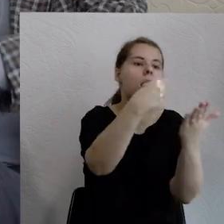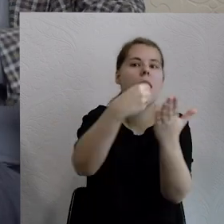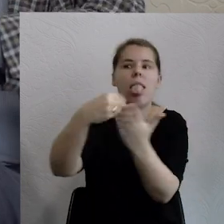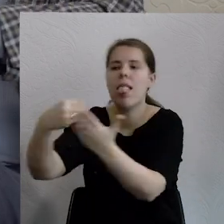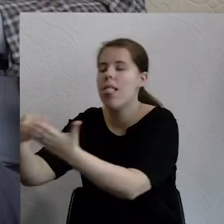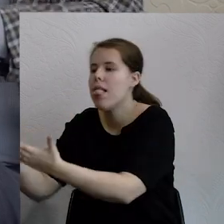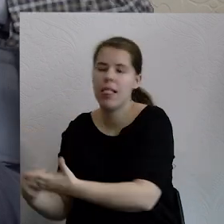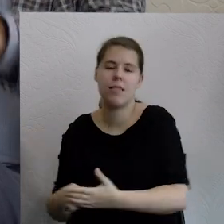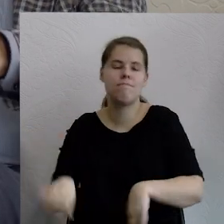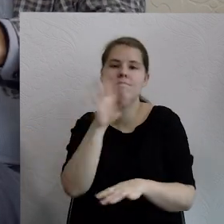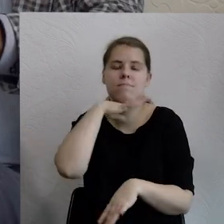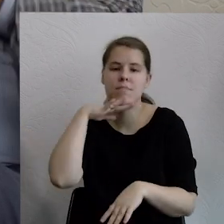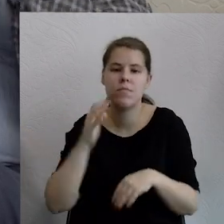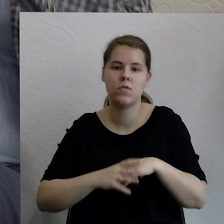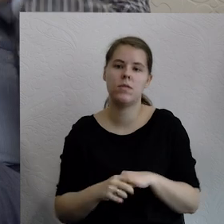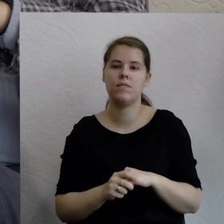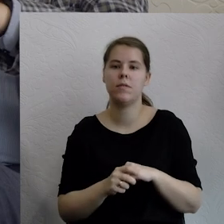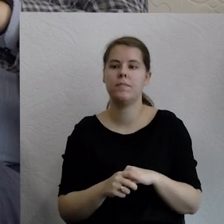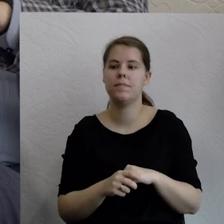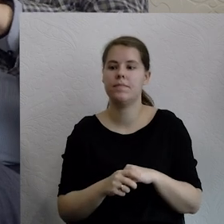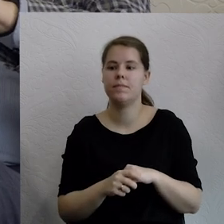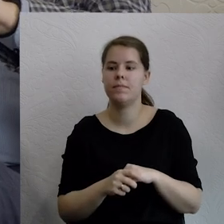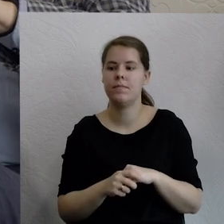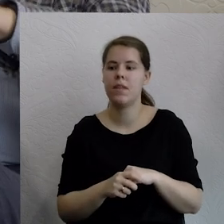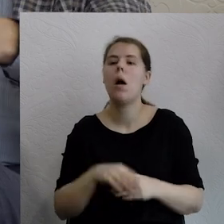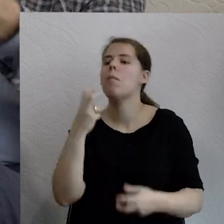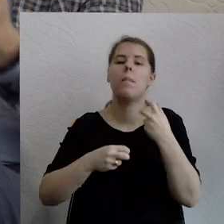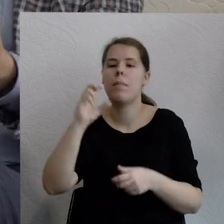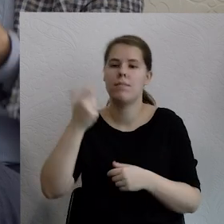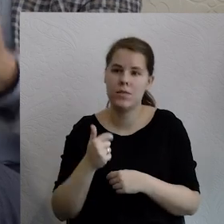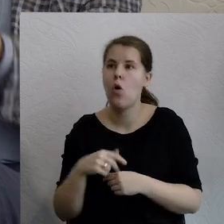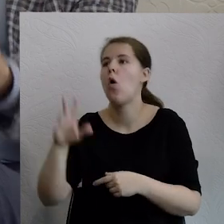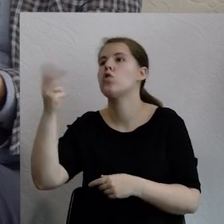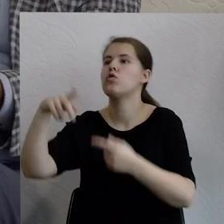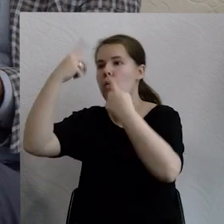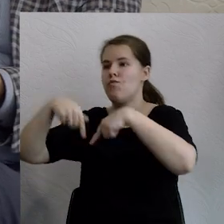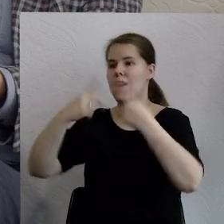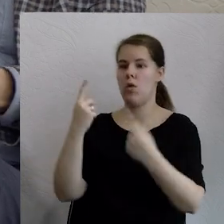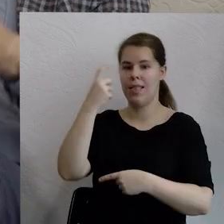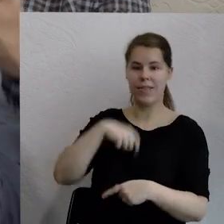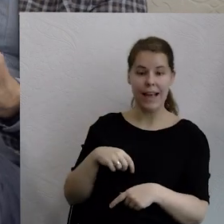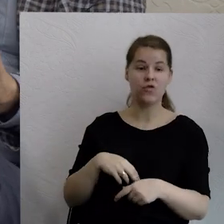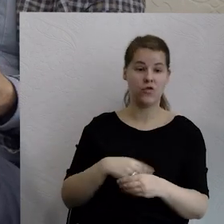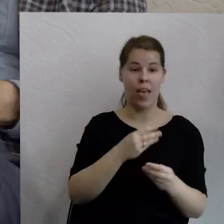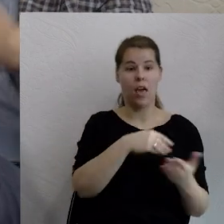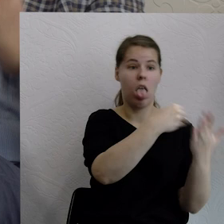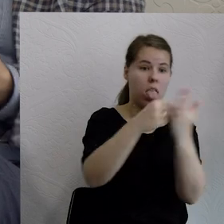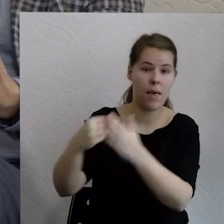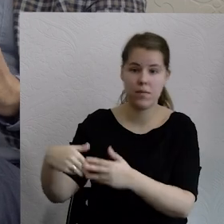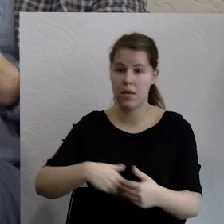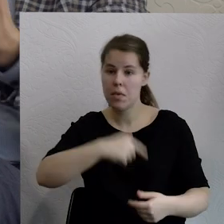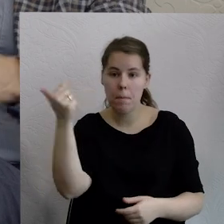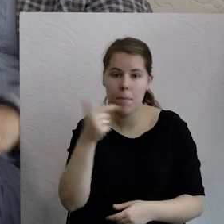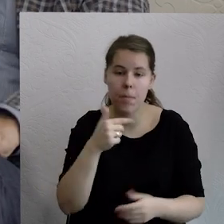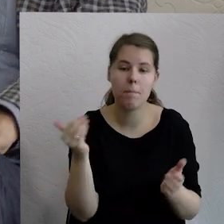ta nieskrępowana konsumpcja nie jest problemem, że nas przekonano, że ona jest niezbędna, tylko ona jest po prostu mechanizmem działania gospodarki i dlatego ona się